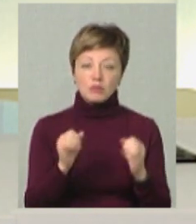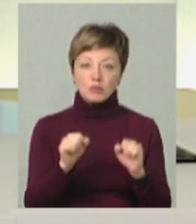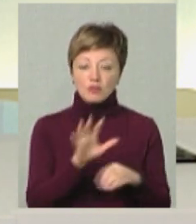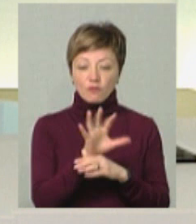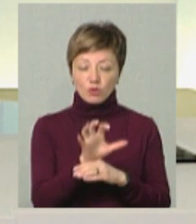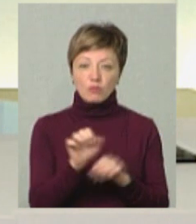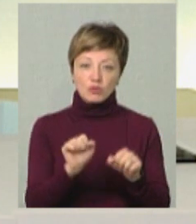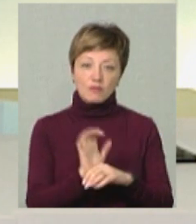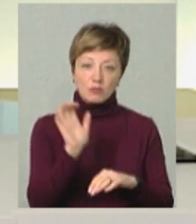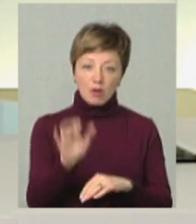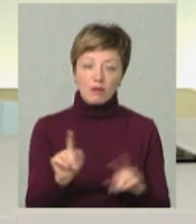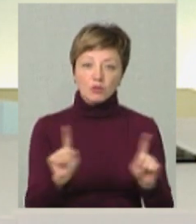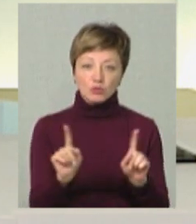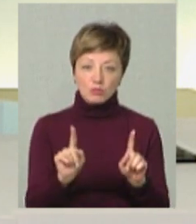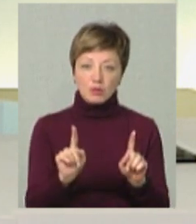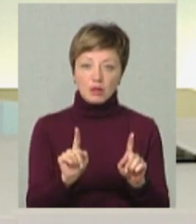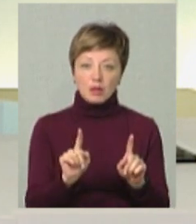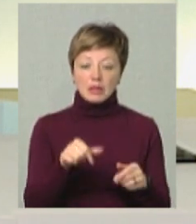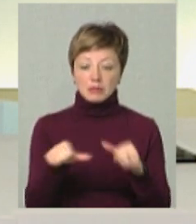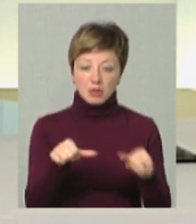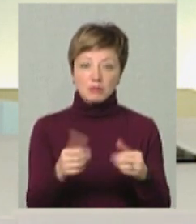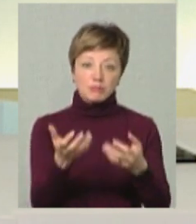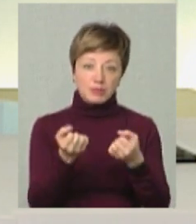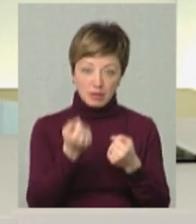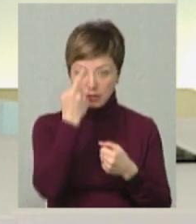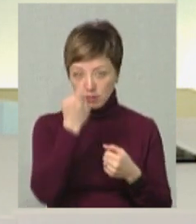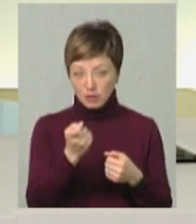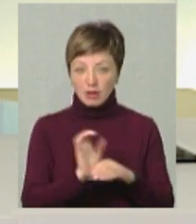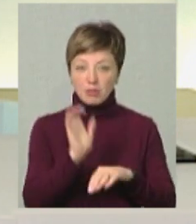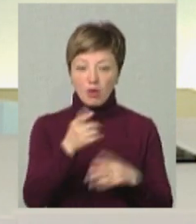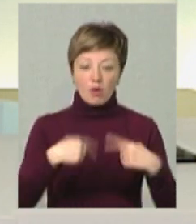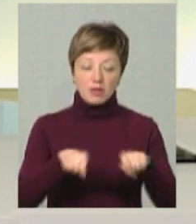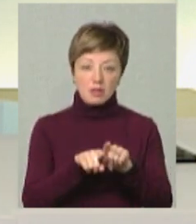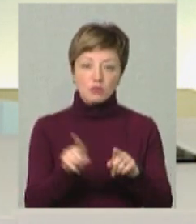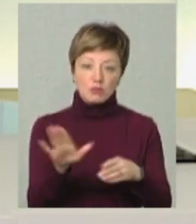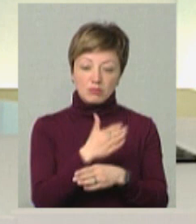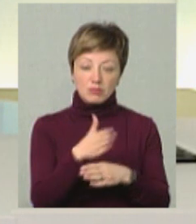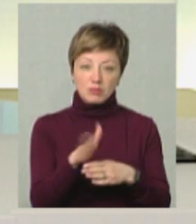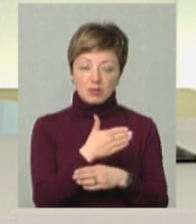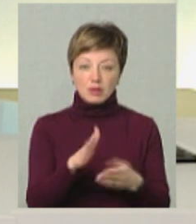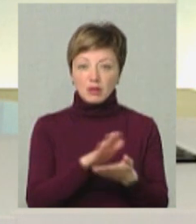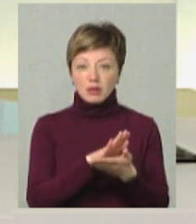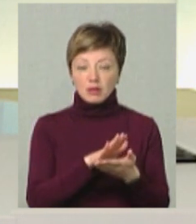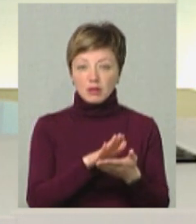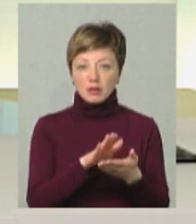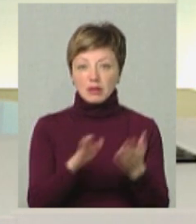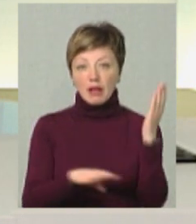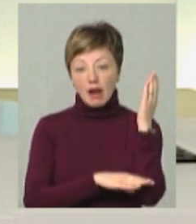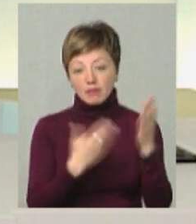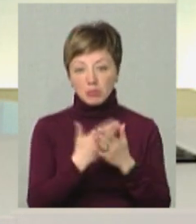зфотографувати, можна і вправити, для того, щоб диспетчер виконав свою роботу, направив підрядну організацію, для того, щоб вона ліквідувала, або опупувала